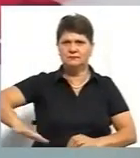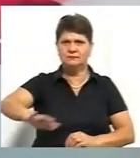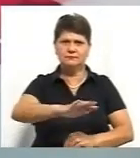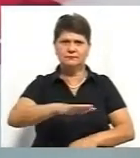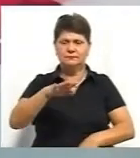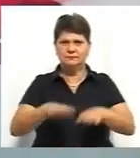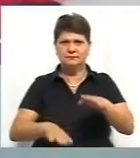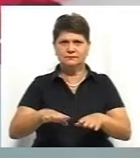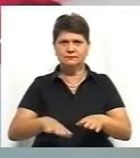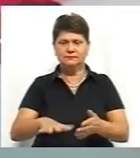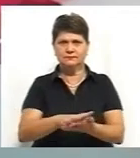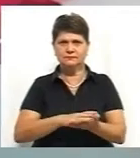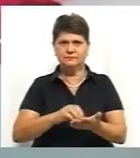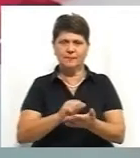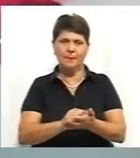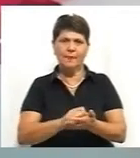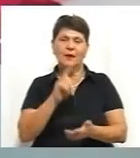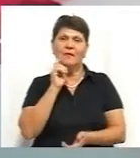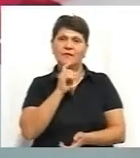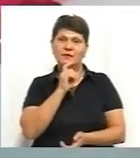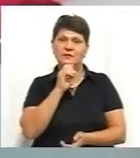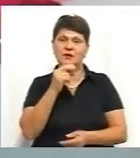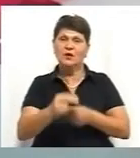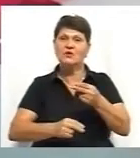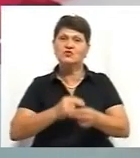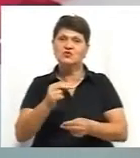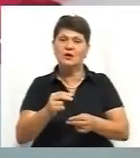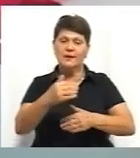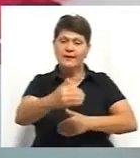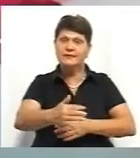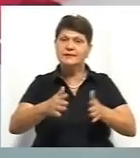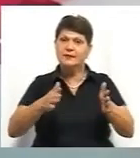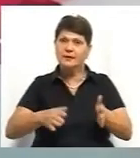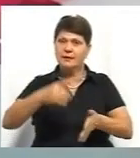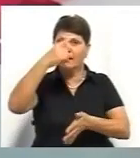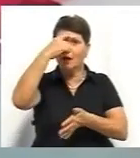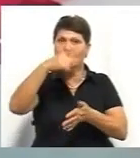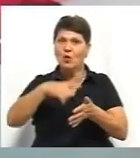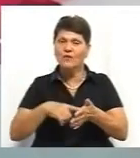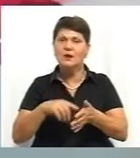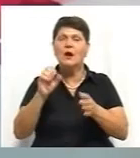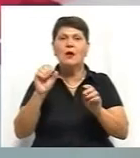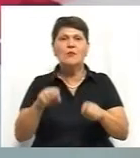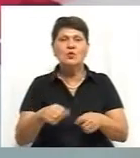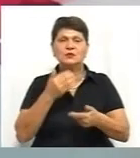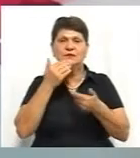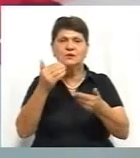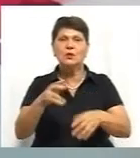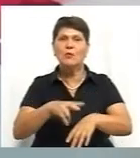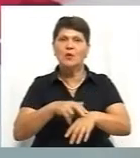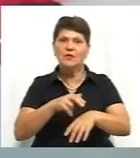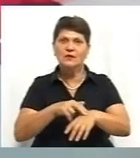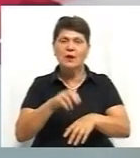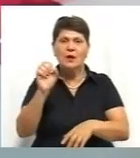від сьогодні через скриньки довіри можна анонімно звернутися до поліції. Діти можуть надсилати листи із проханням допомогти,